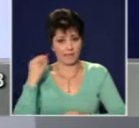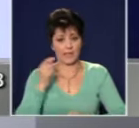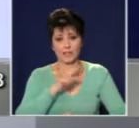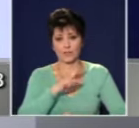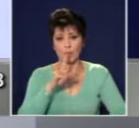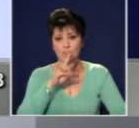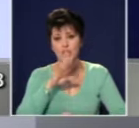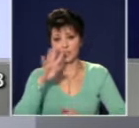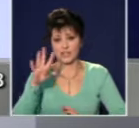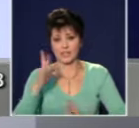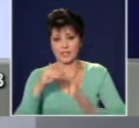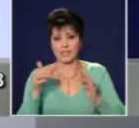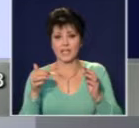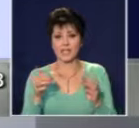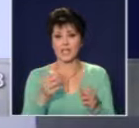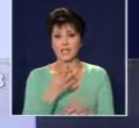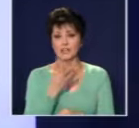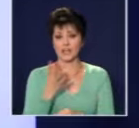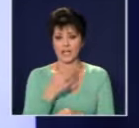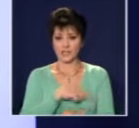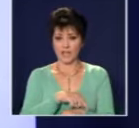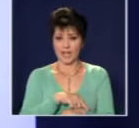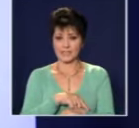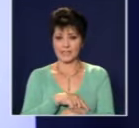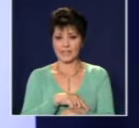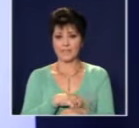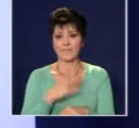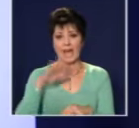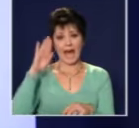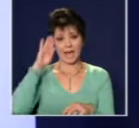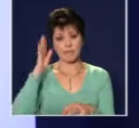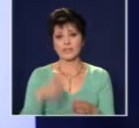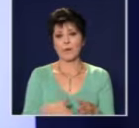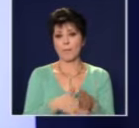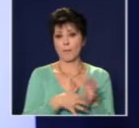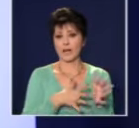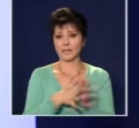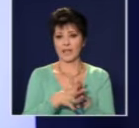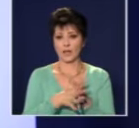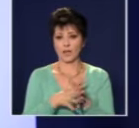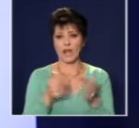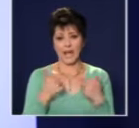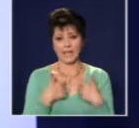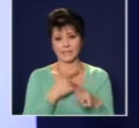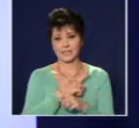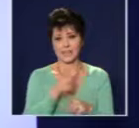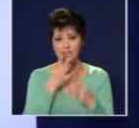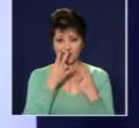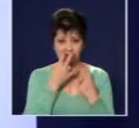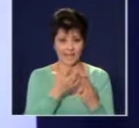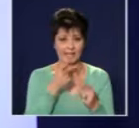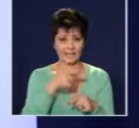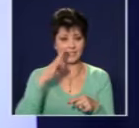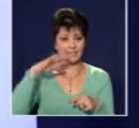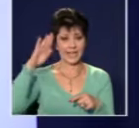часа армията е на място и помага на хората. Аз не видях тази армия, когато наши съграждани страдаха и